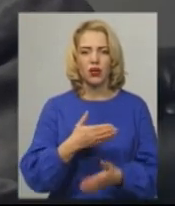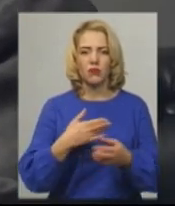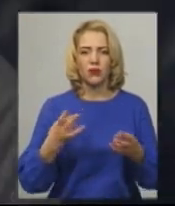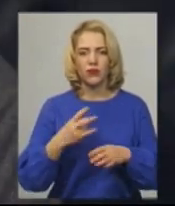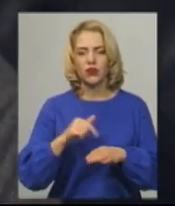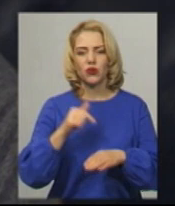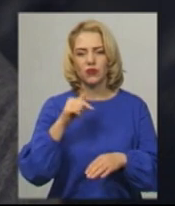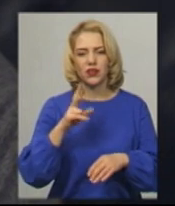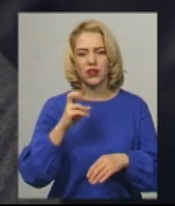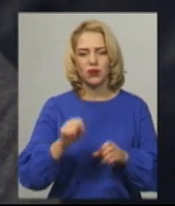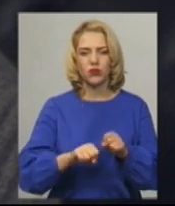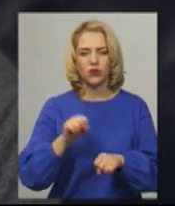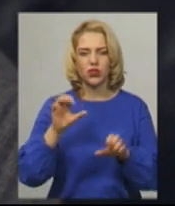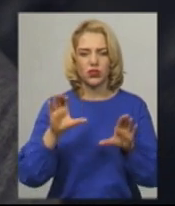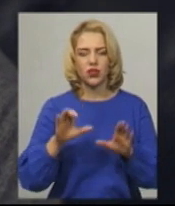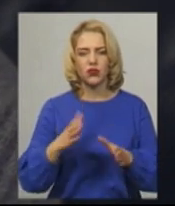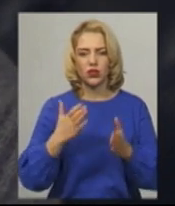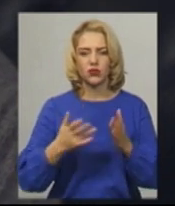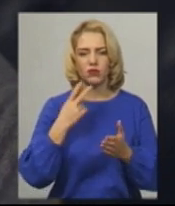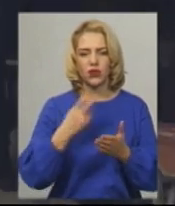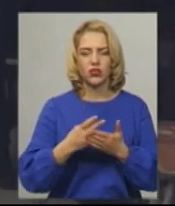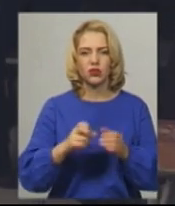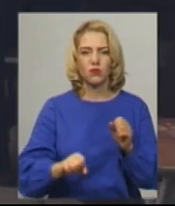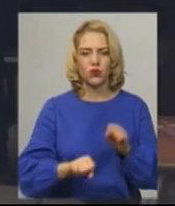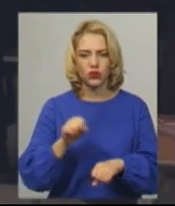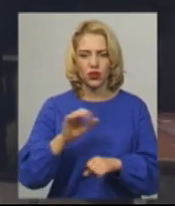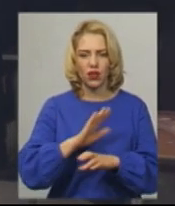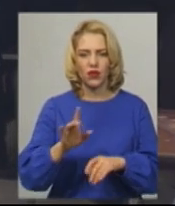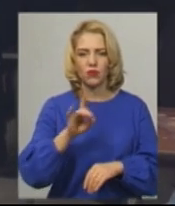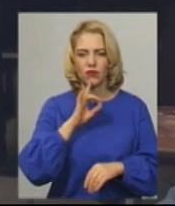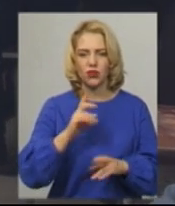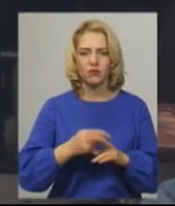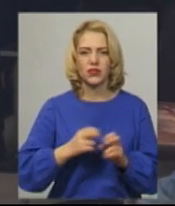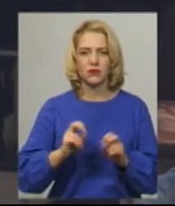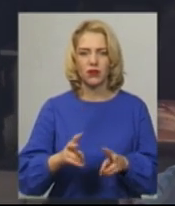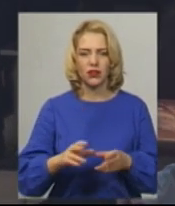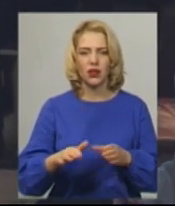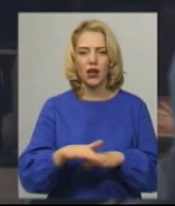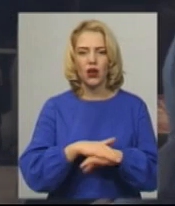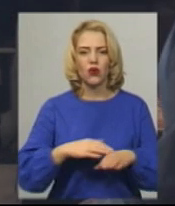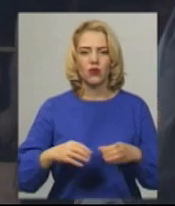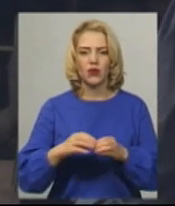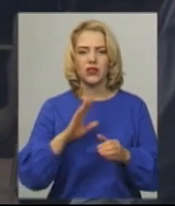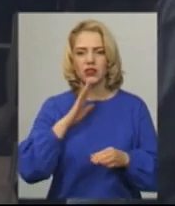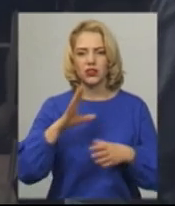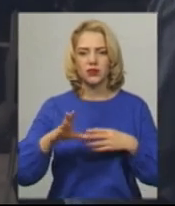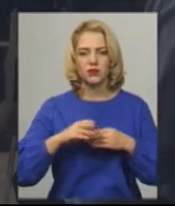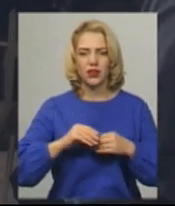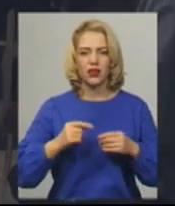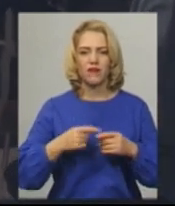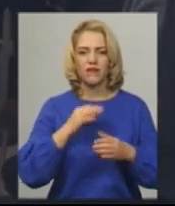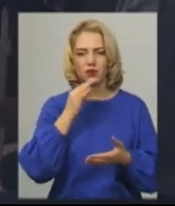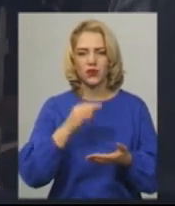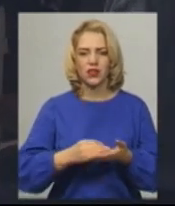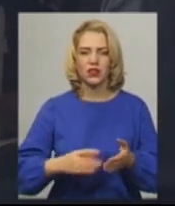порушення закону. Бачиш правопорушення – не мовчи». «Безпека громади – це наша спільна відповідальність. В цьому